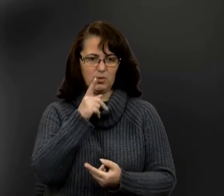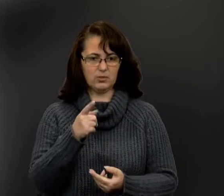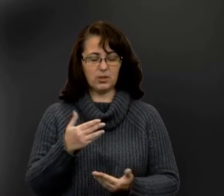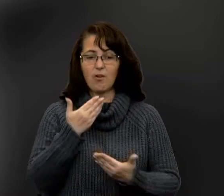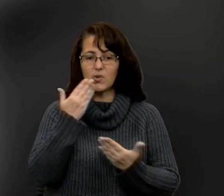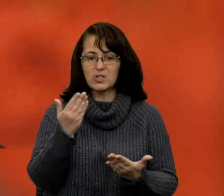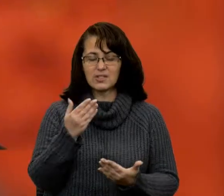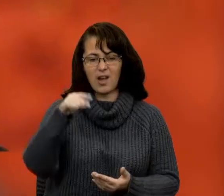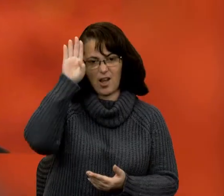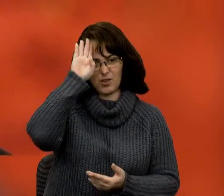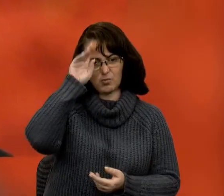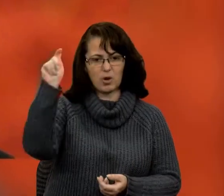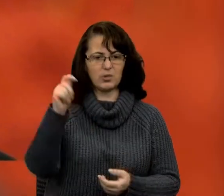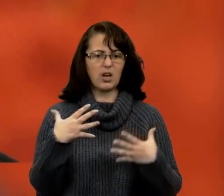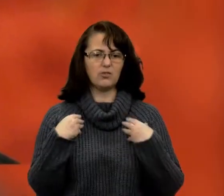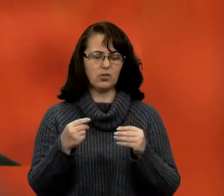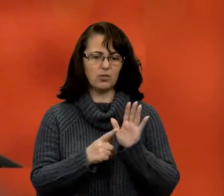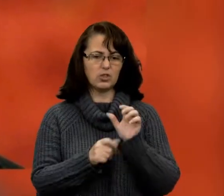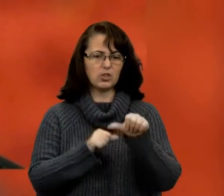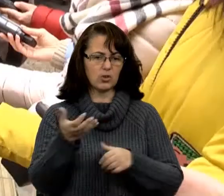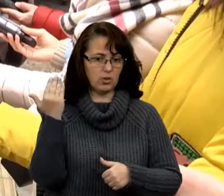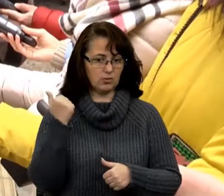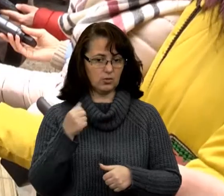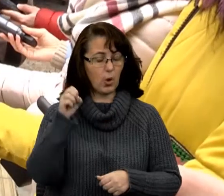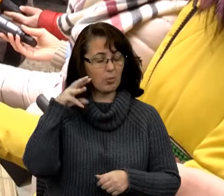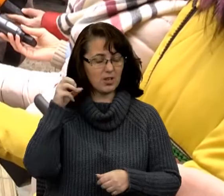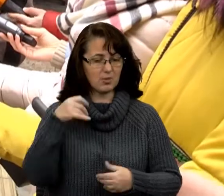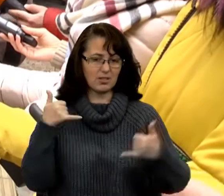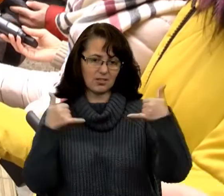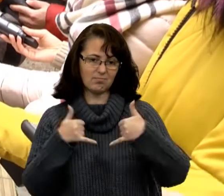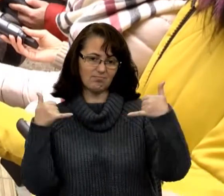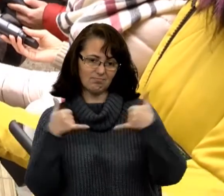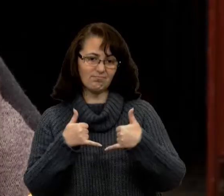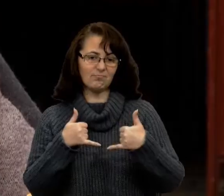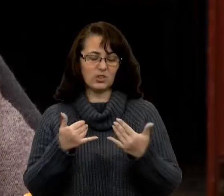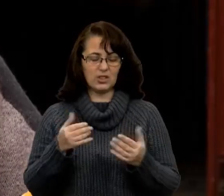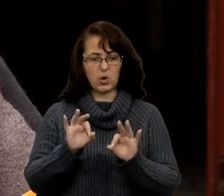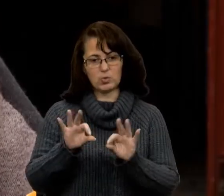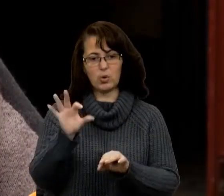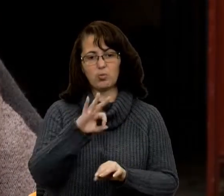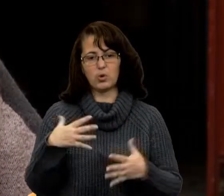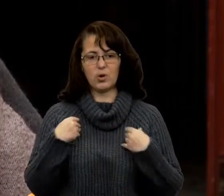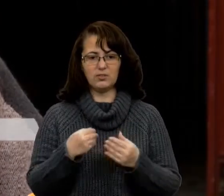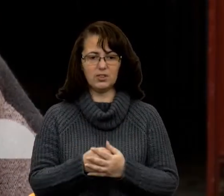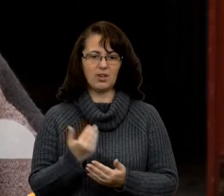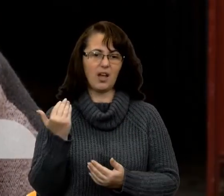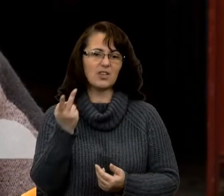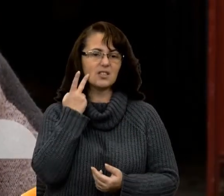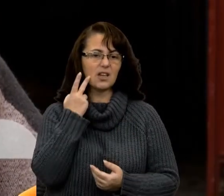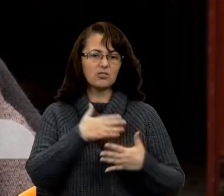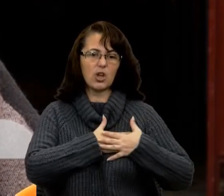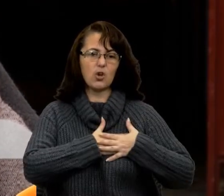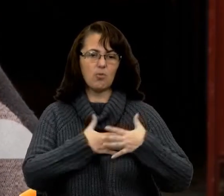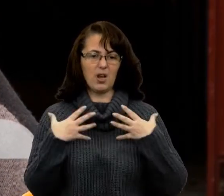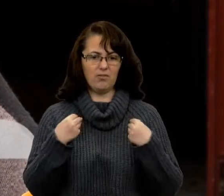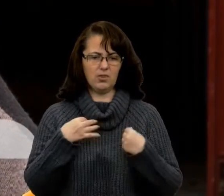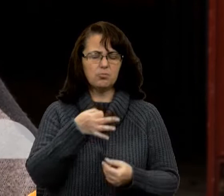приїжджав шість років тому. Втім, племінники говорили з ним телефоном і розповідали про Львів. Він любив завжди Львів. При